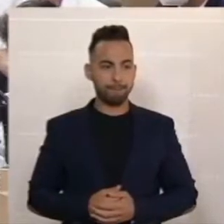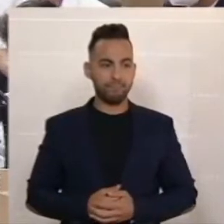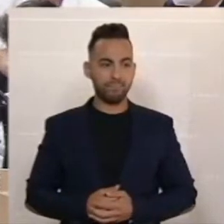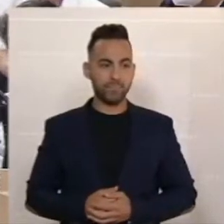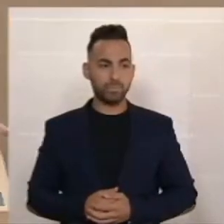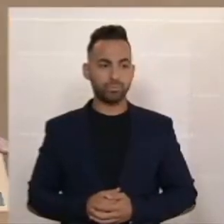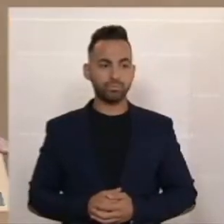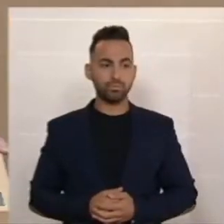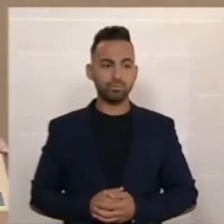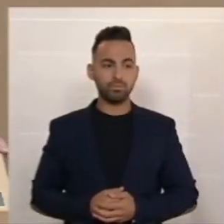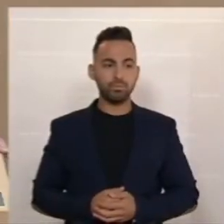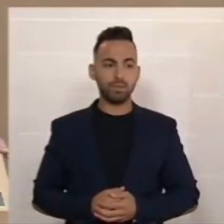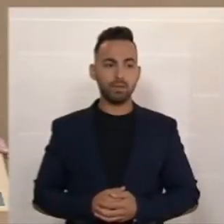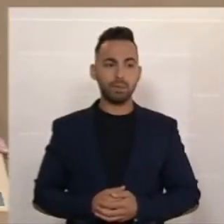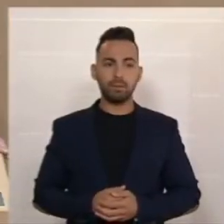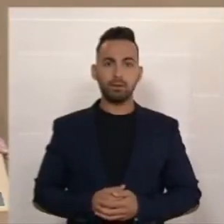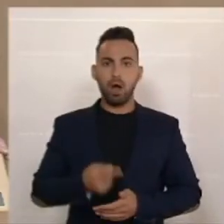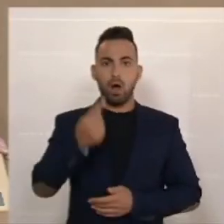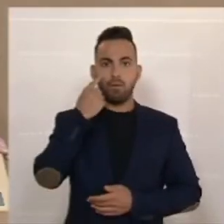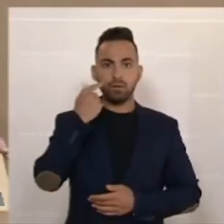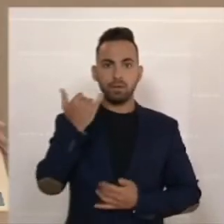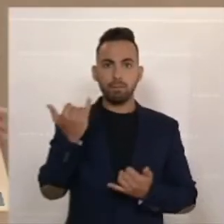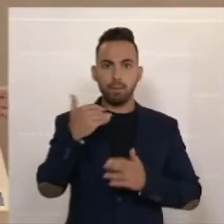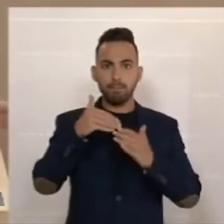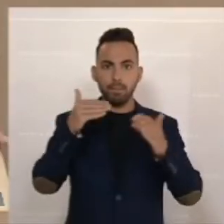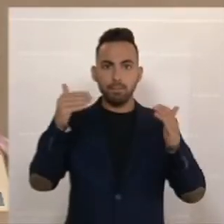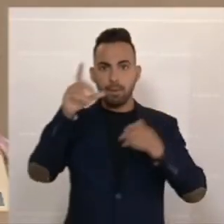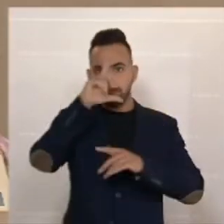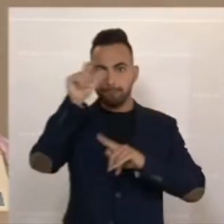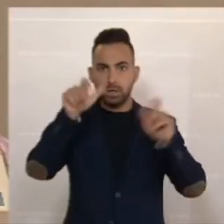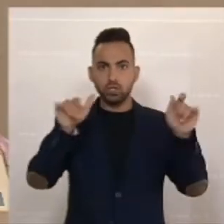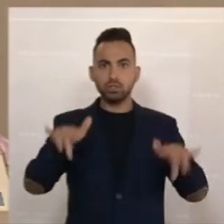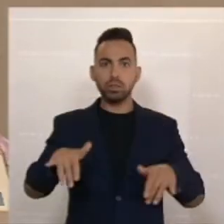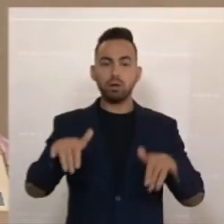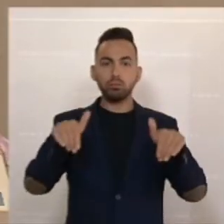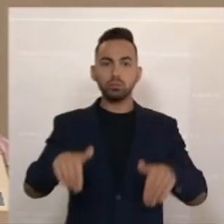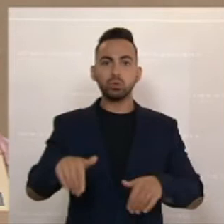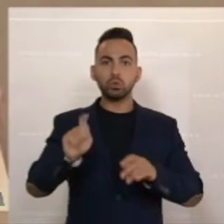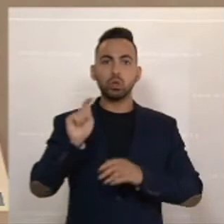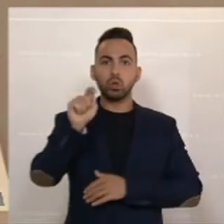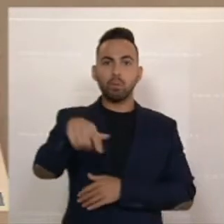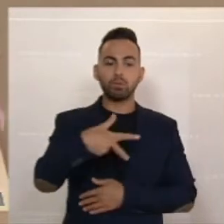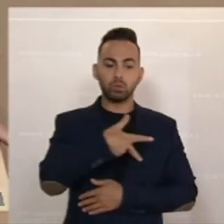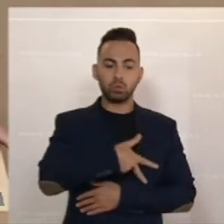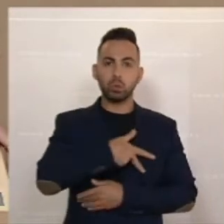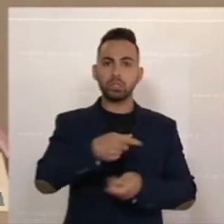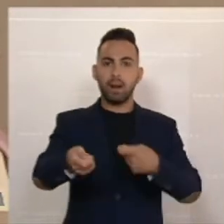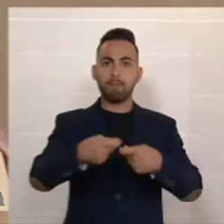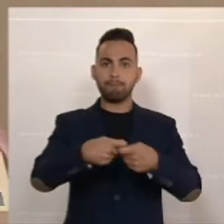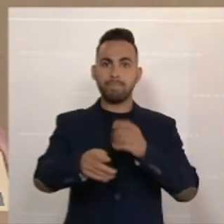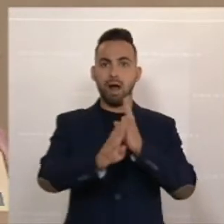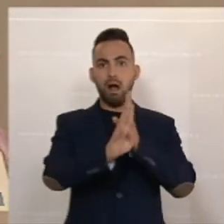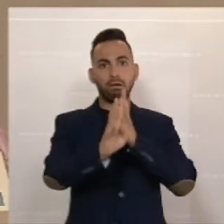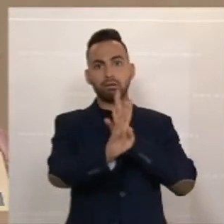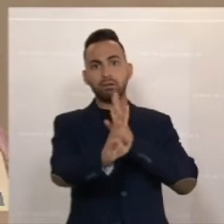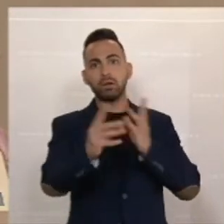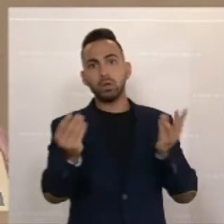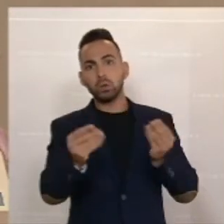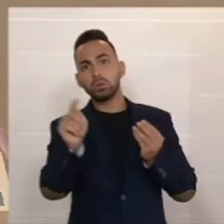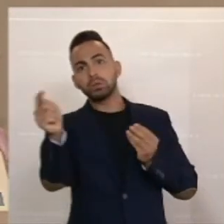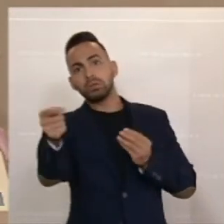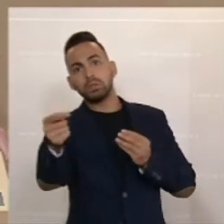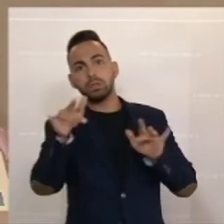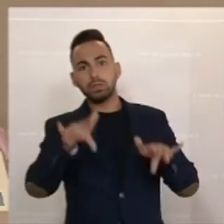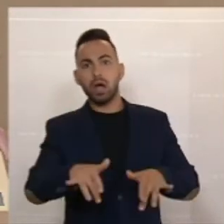Und dass immer mehr Menschen in Österreich, sogenannte Sozialmärkte, mit speziell niedrigen Preisen für Lebensmittel